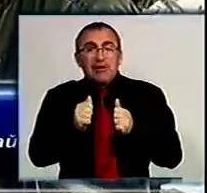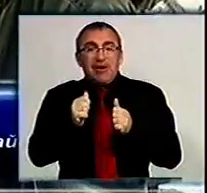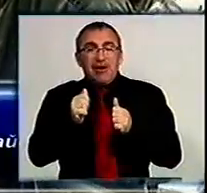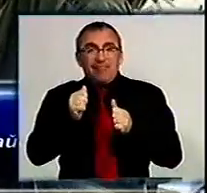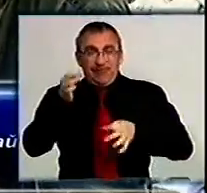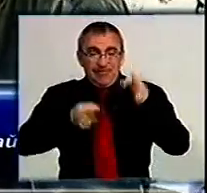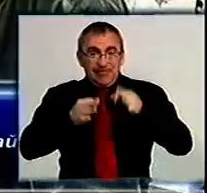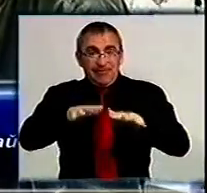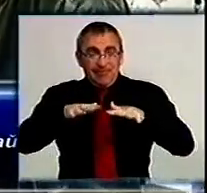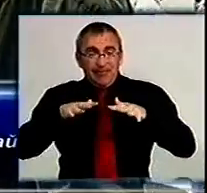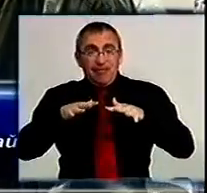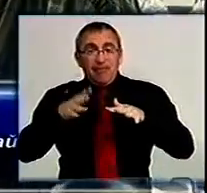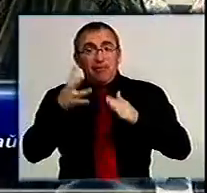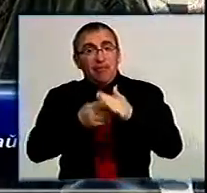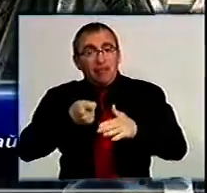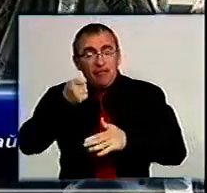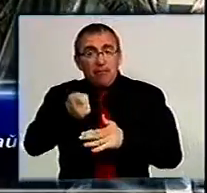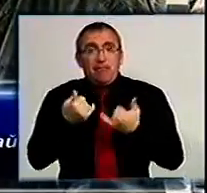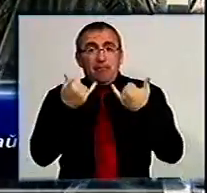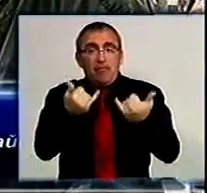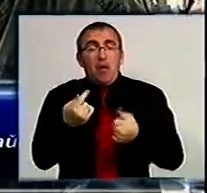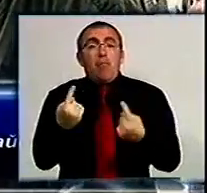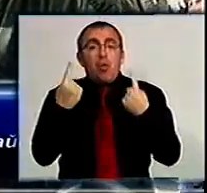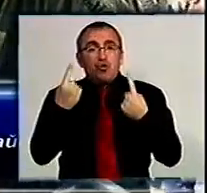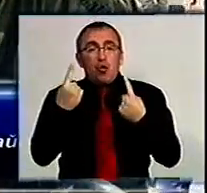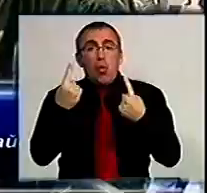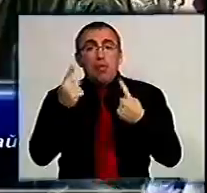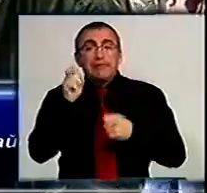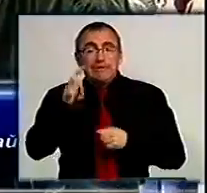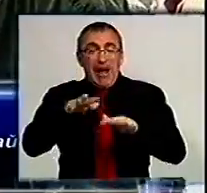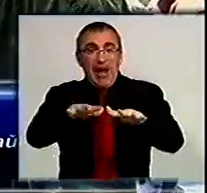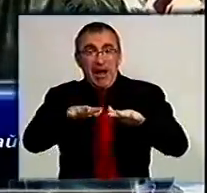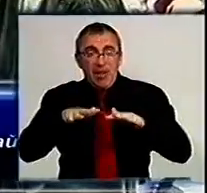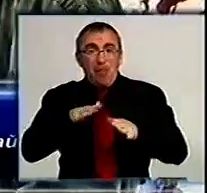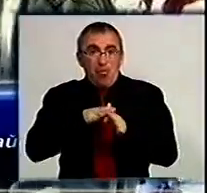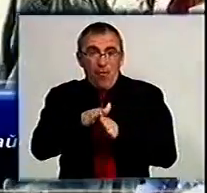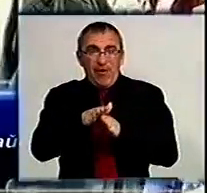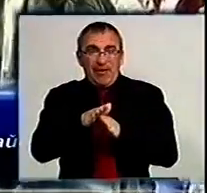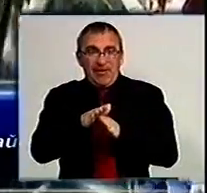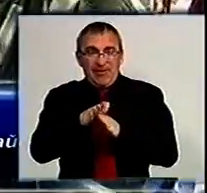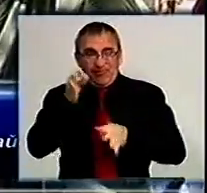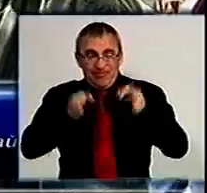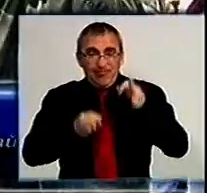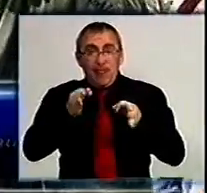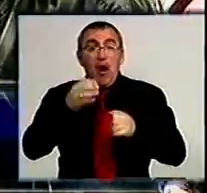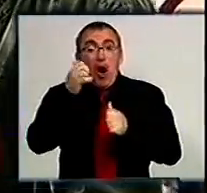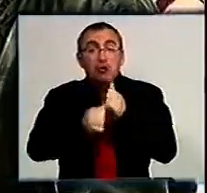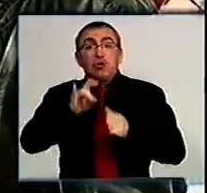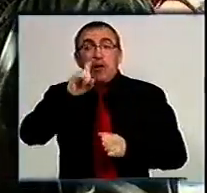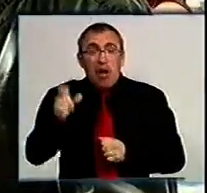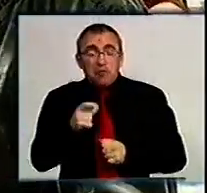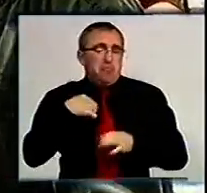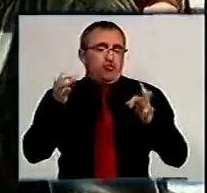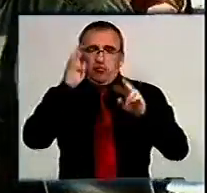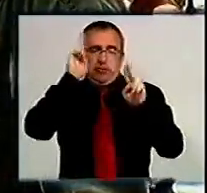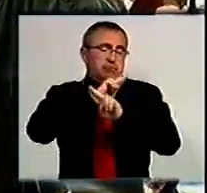подається обов'язково ходатайство передоставлення і великого зала для проведення засідання. І кожен раз нам кажуть, ми нічого не